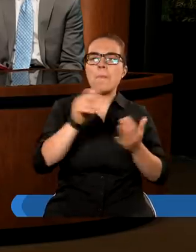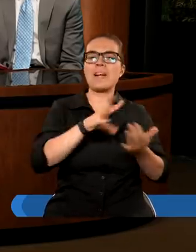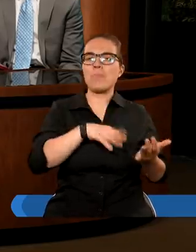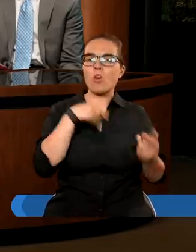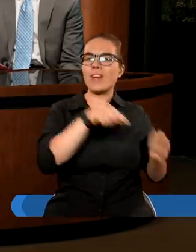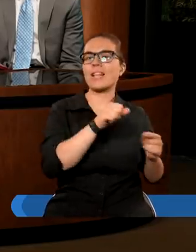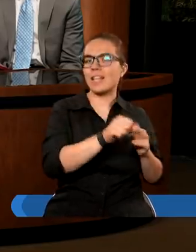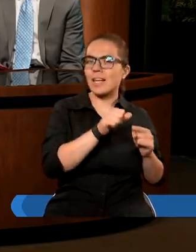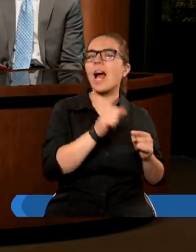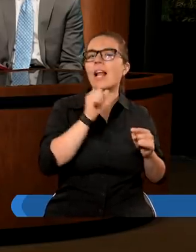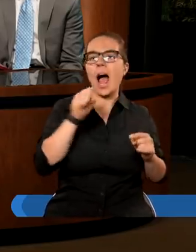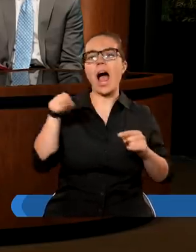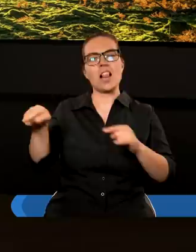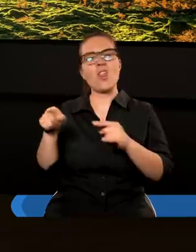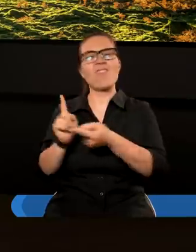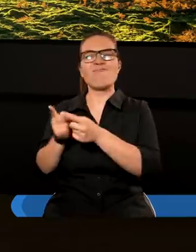drogowskaz życiowy.